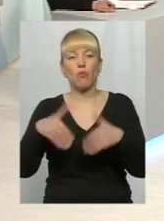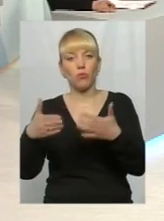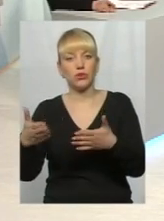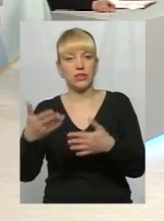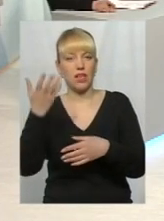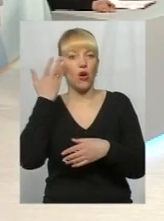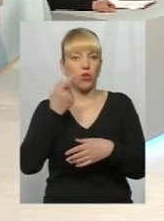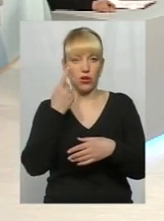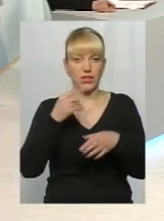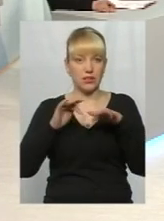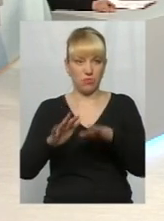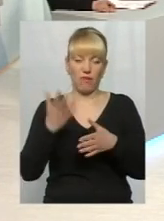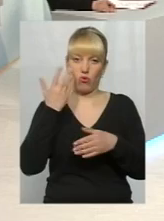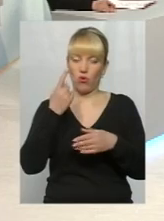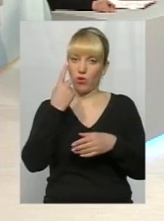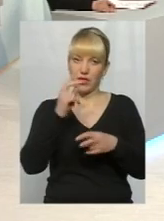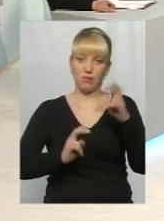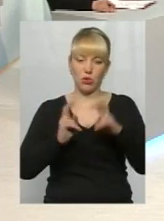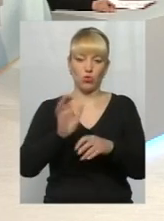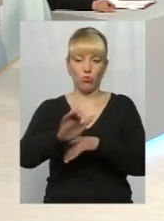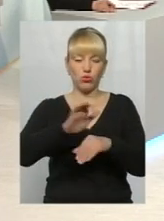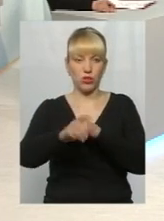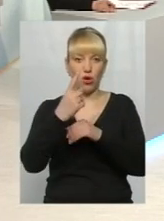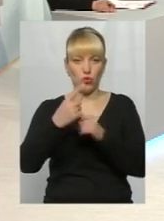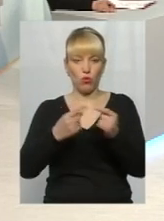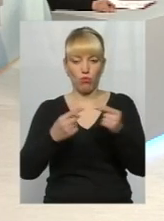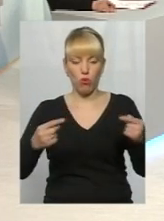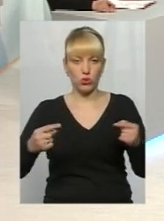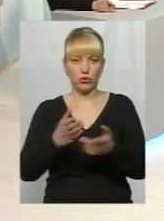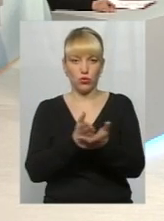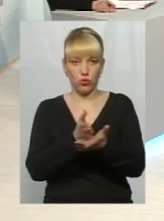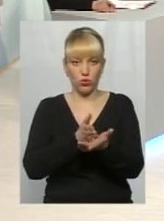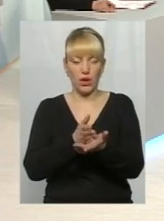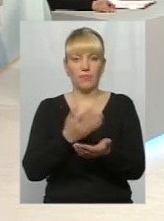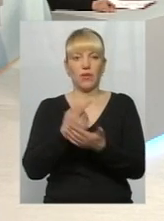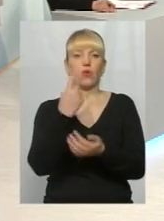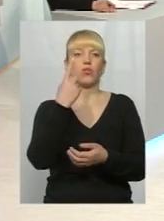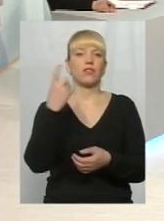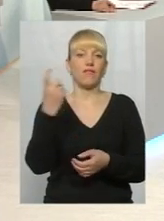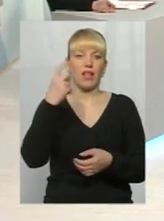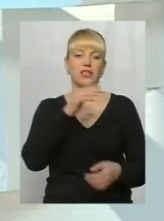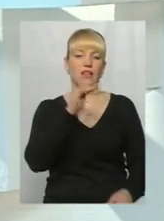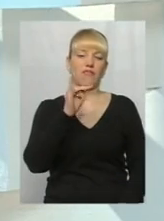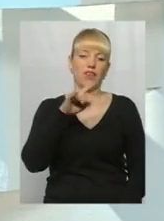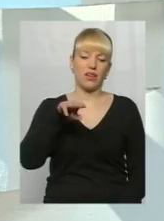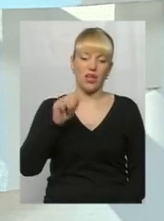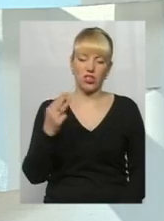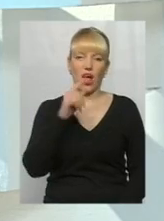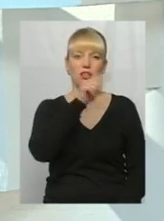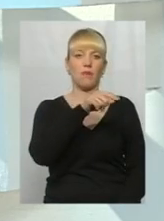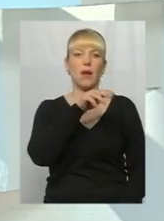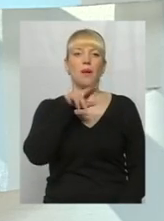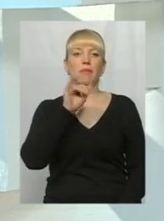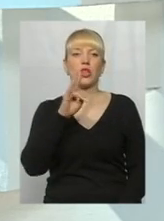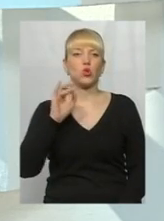справа – мати тільки одне підприємство, яке постачає ту чи іншу послугу, або одного власника, там Фірташа, а там Ахметова, а там Пінчука. А